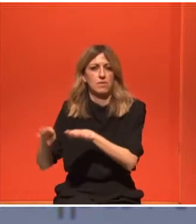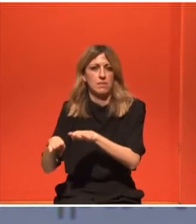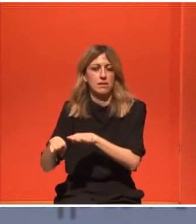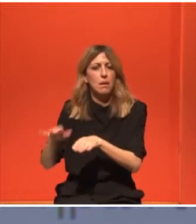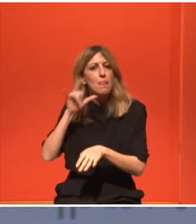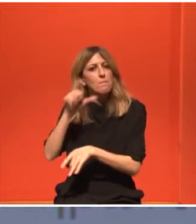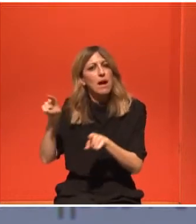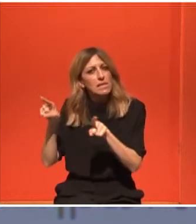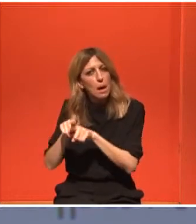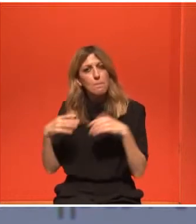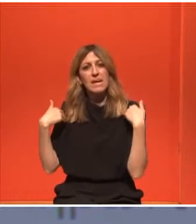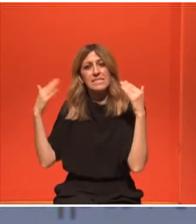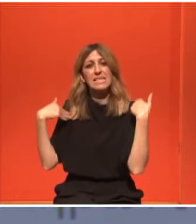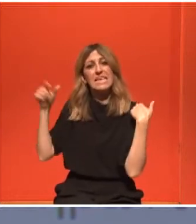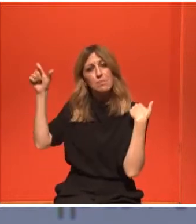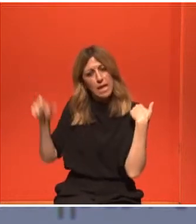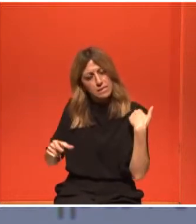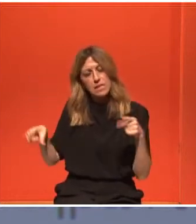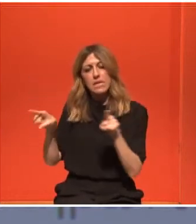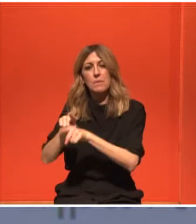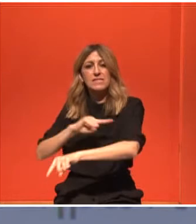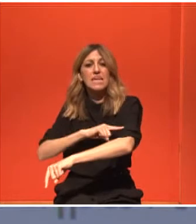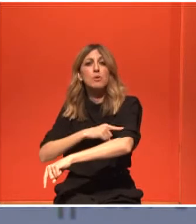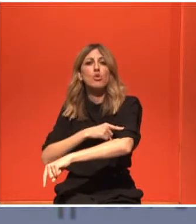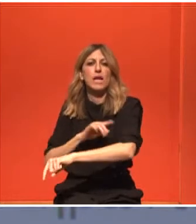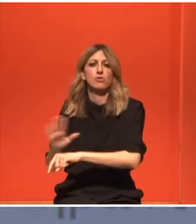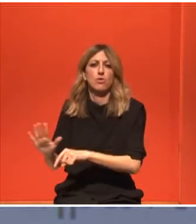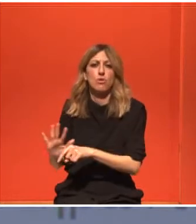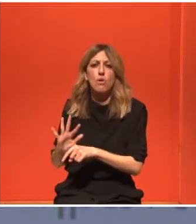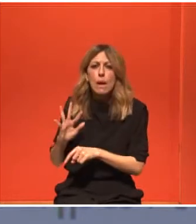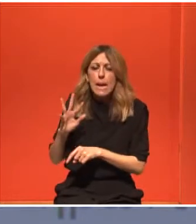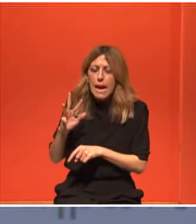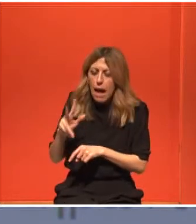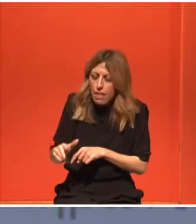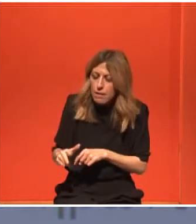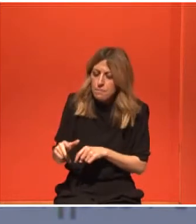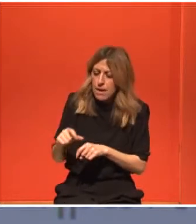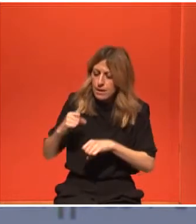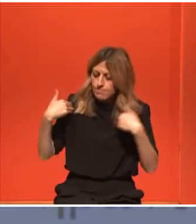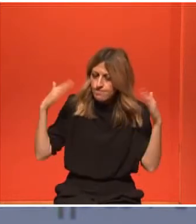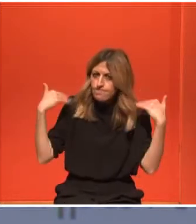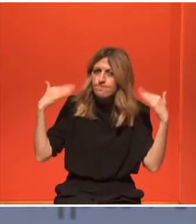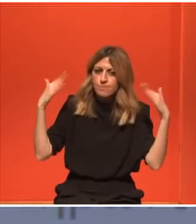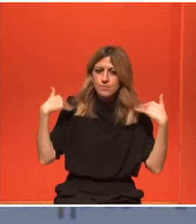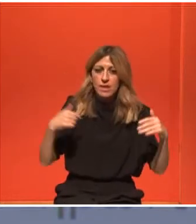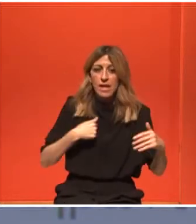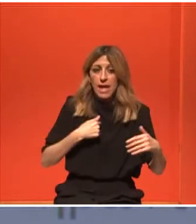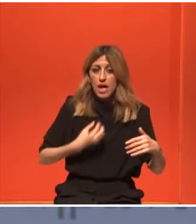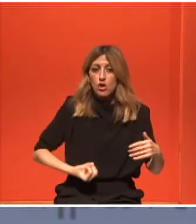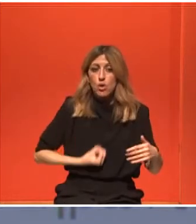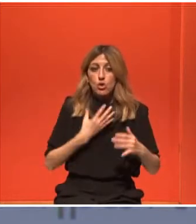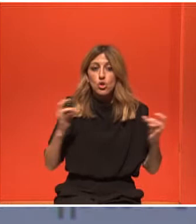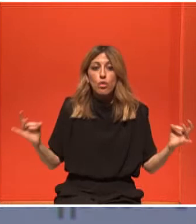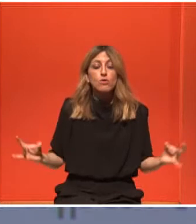Θεωρώ τον εαυτό μου τόσο τυχερό, γιατί είχα ένα ιατρικό τίμ που πάντα, ποτέ δεν μου είπε